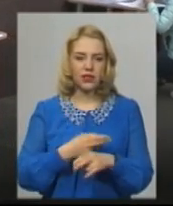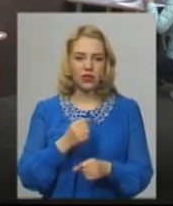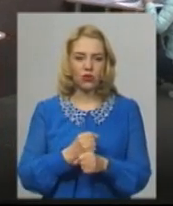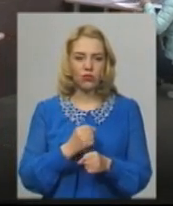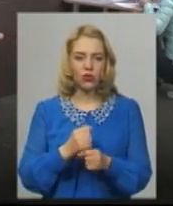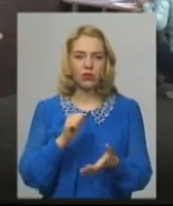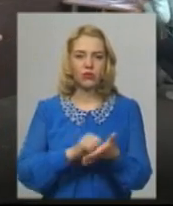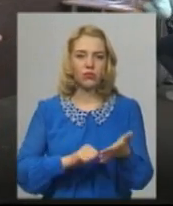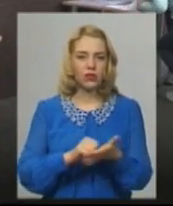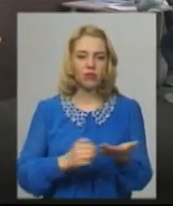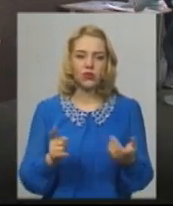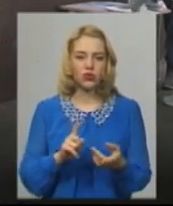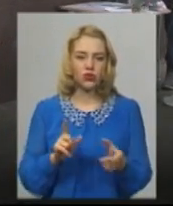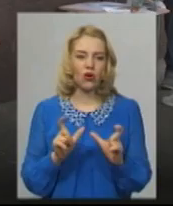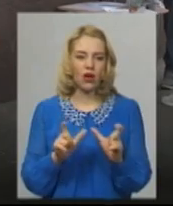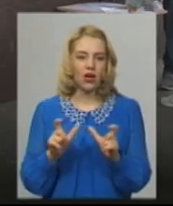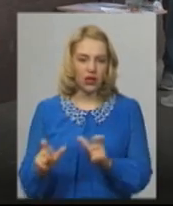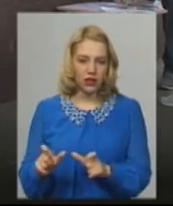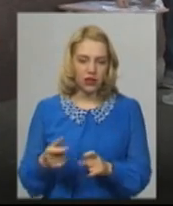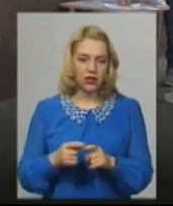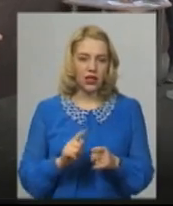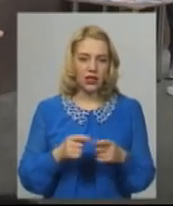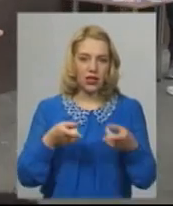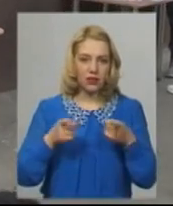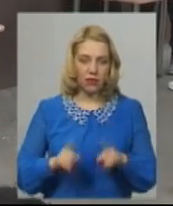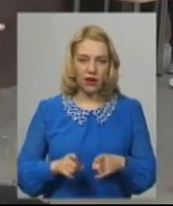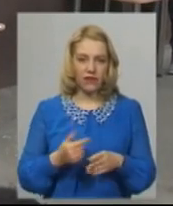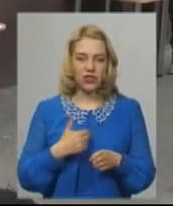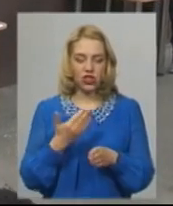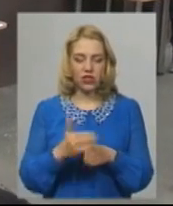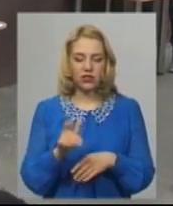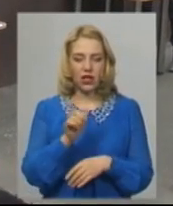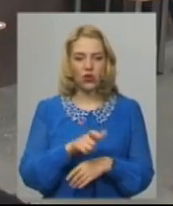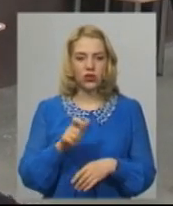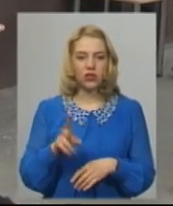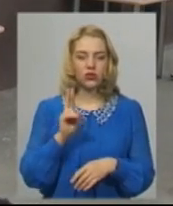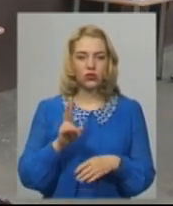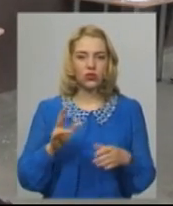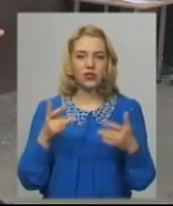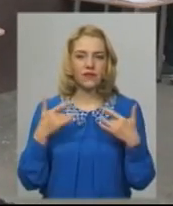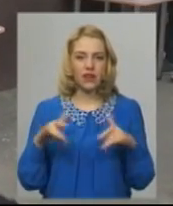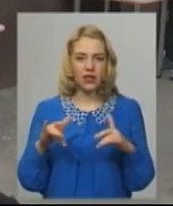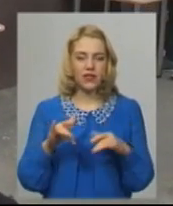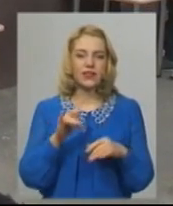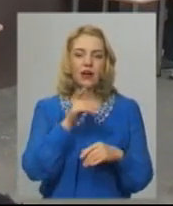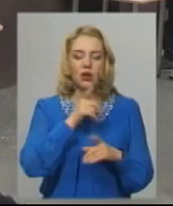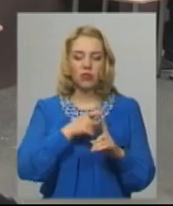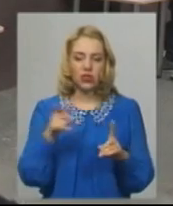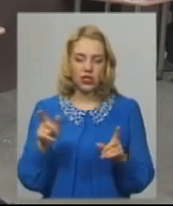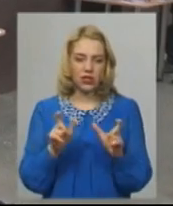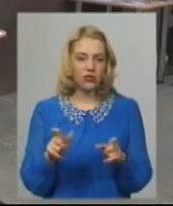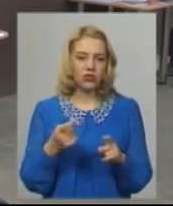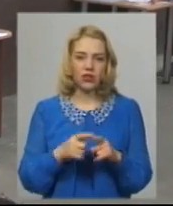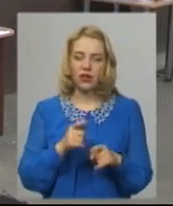те, що карантин почався. Насправді ж частка тих людей, які звільнилися в період карантину, не є такою